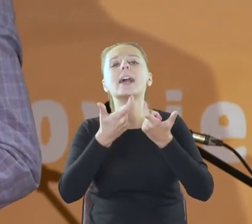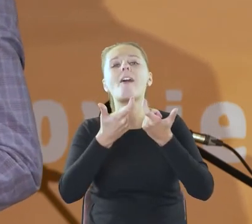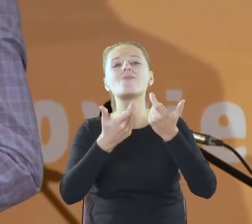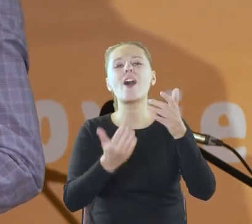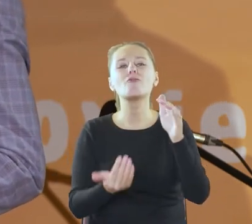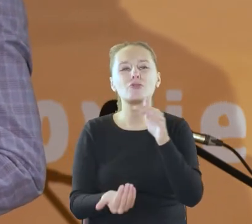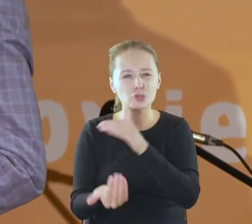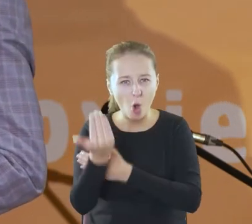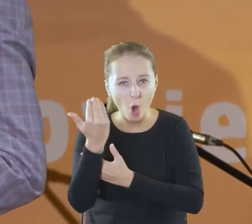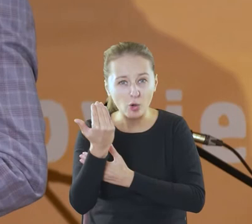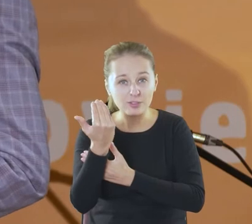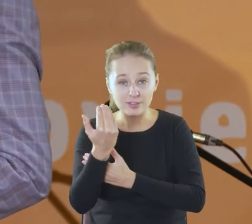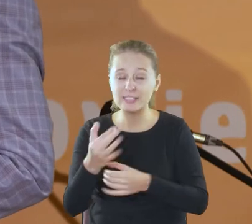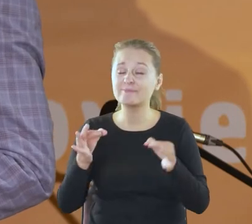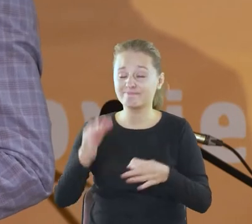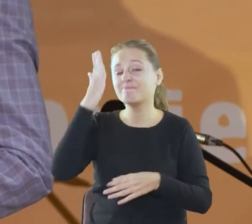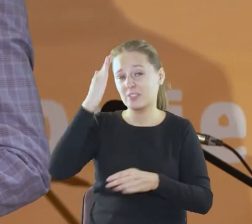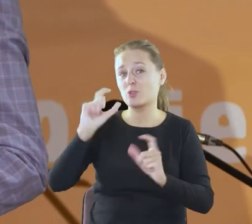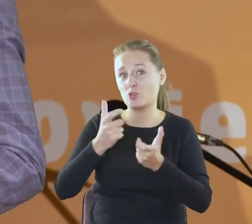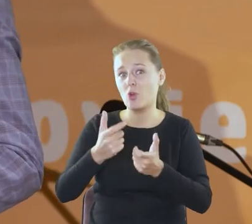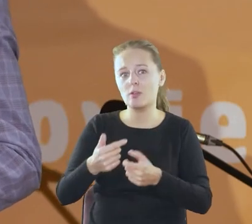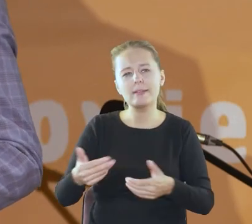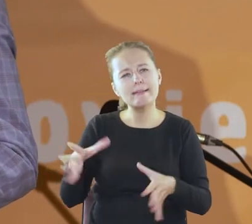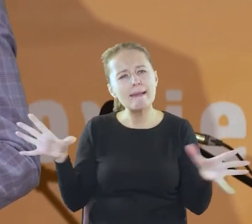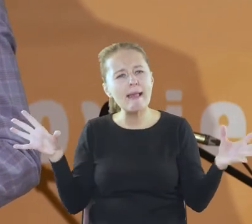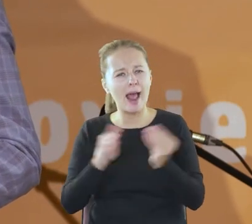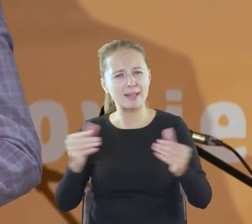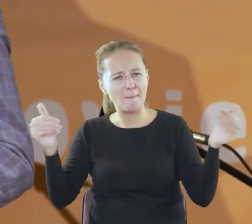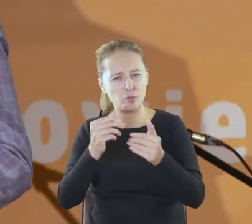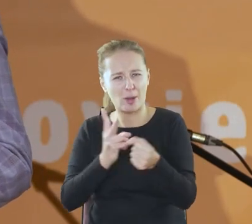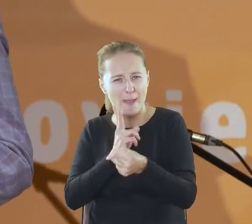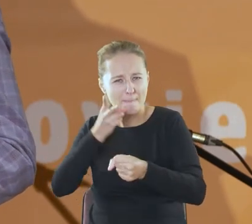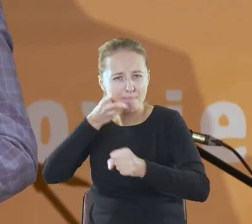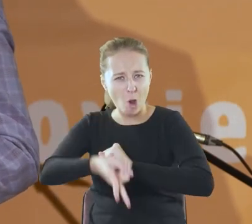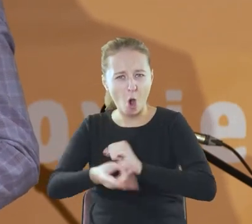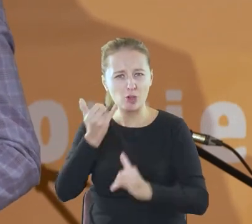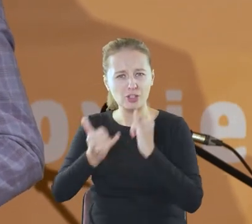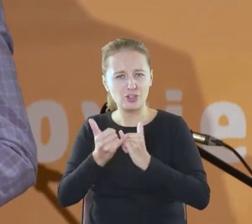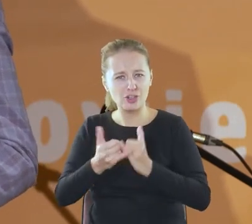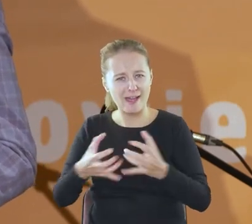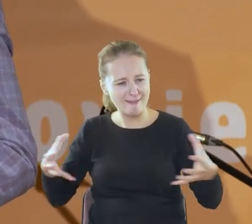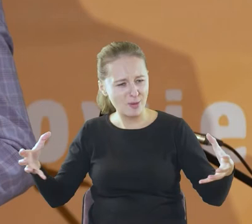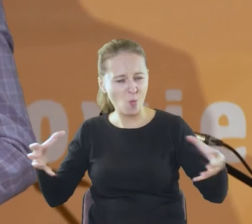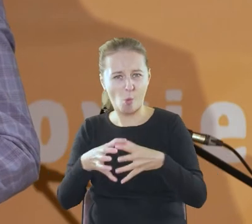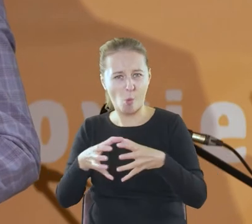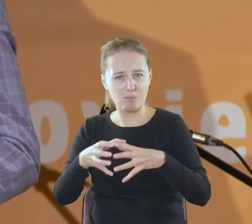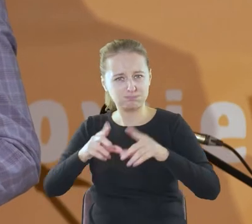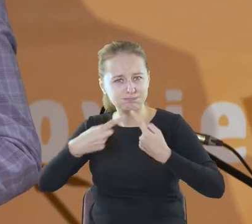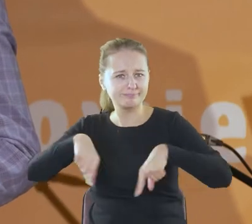możemy to pokonać, ale pokonamy to wówczas, kiedy będziemy razem, kiedy będziemy jedną wielką drużyną ludzi